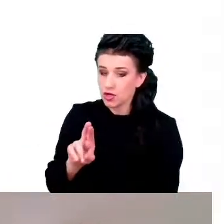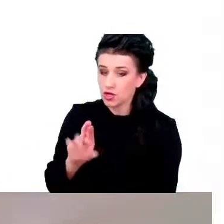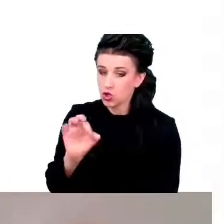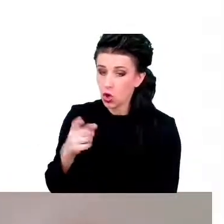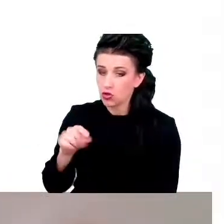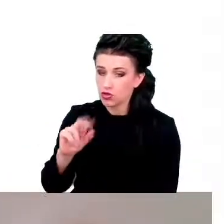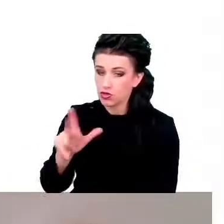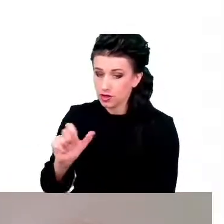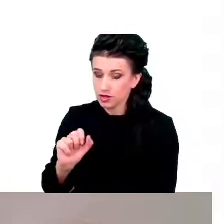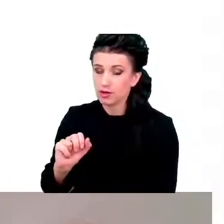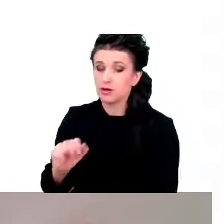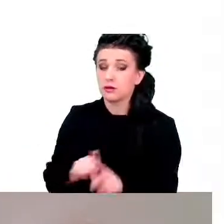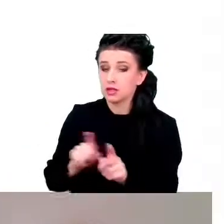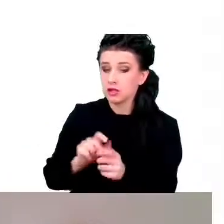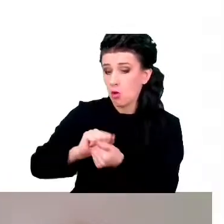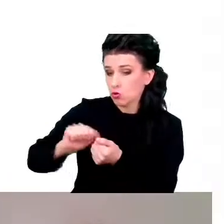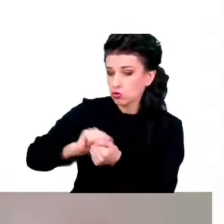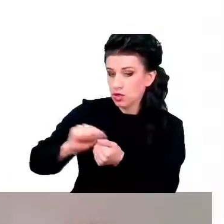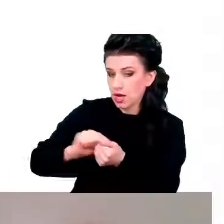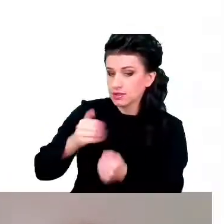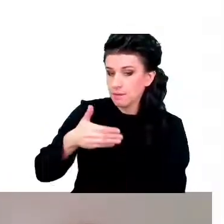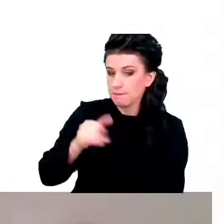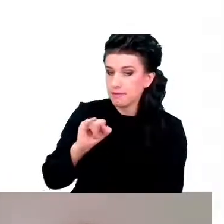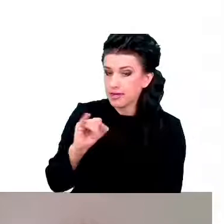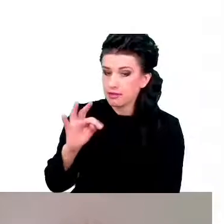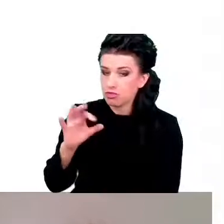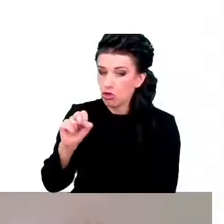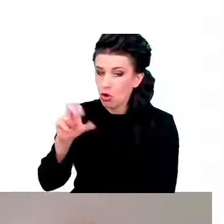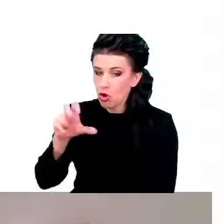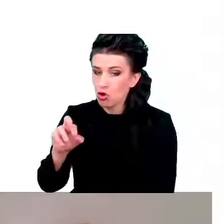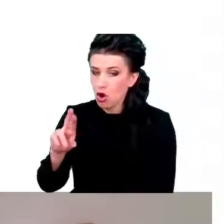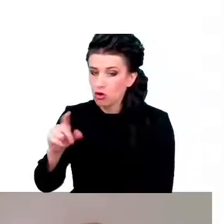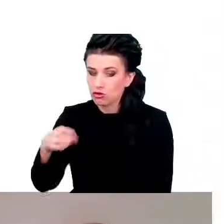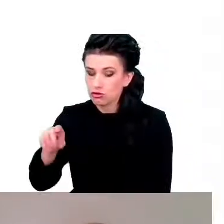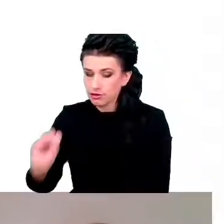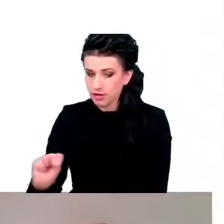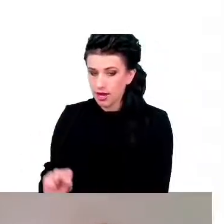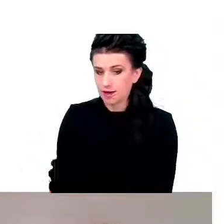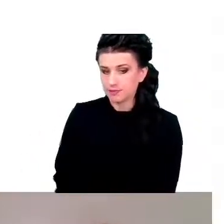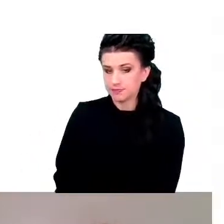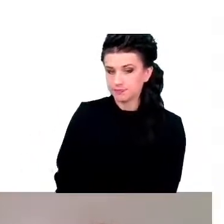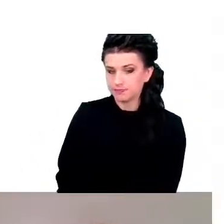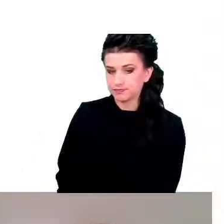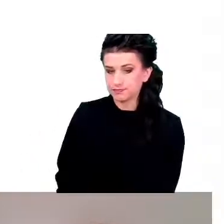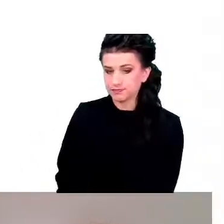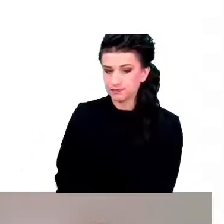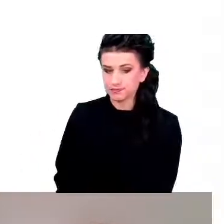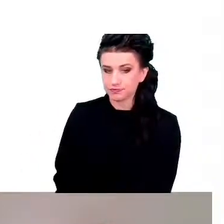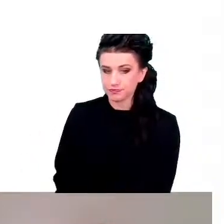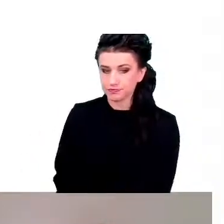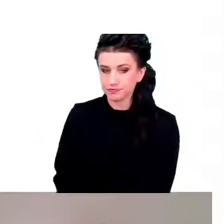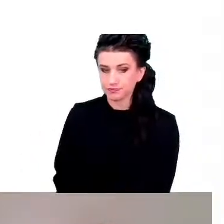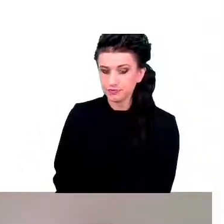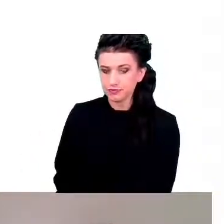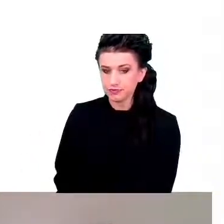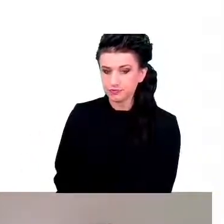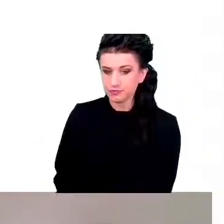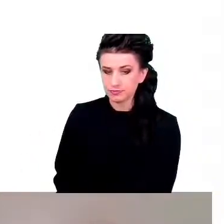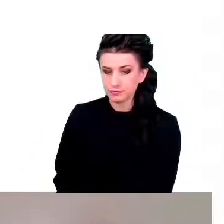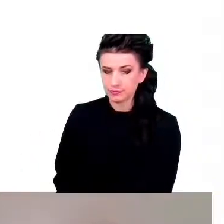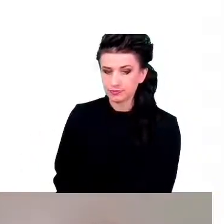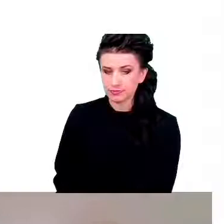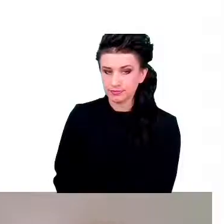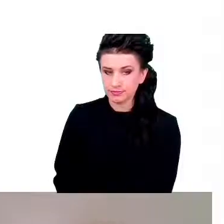powoduje, że jeszcze więcej wolnych rodników czy reaktywnych form tlenu uwalnianych jest z tych mitochondrii.